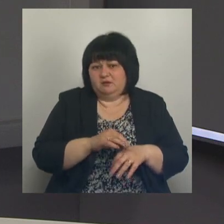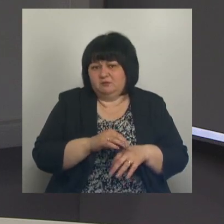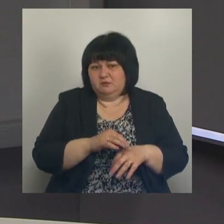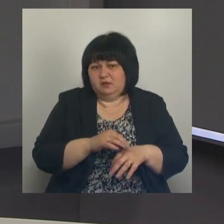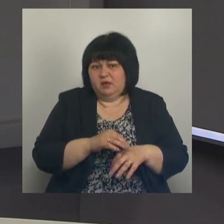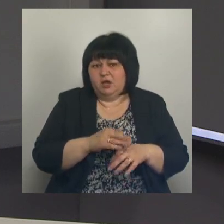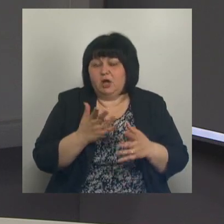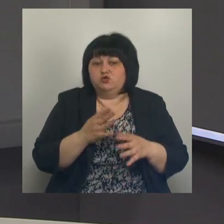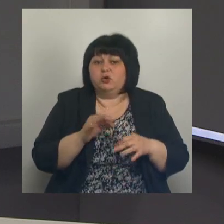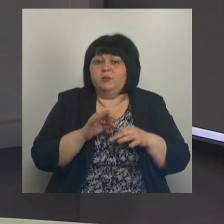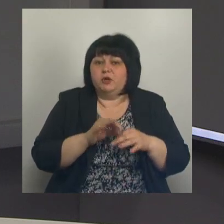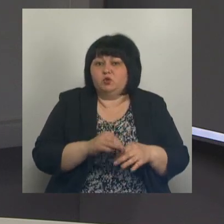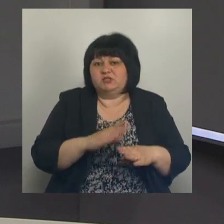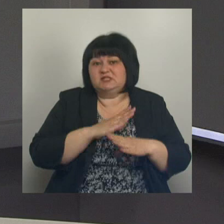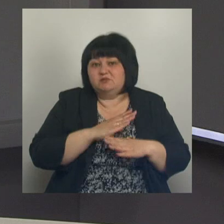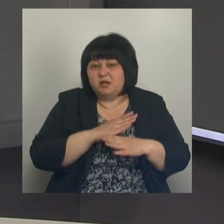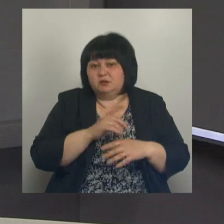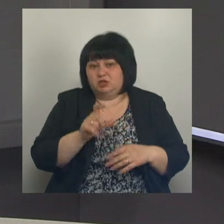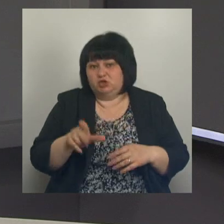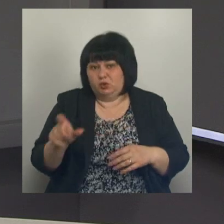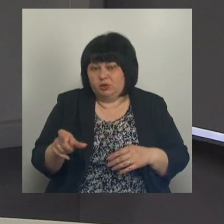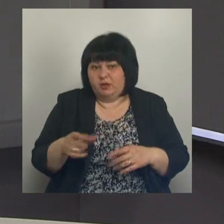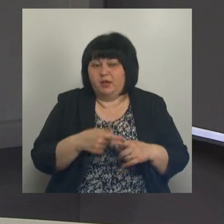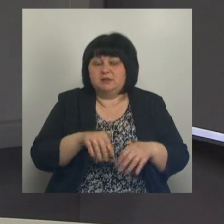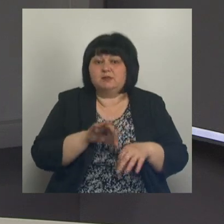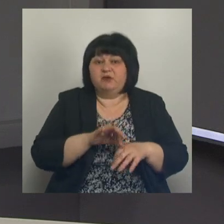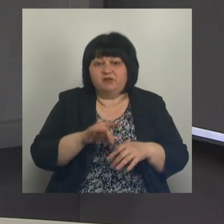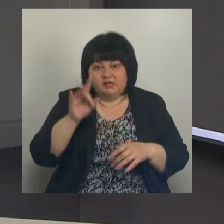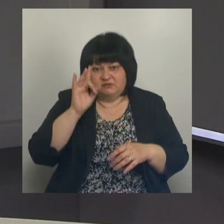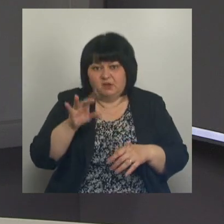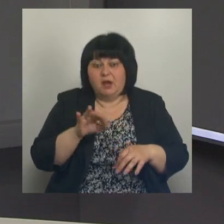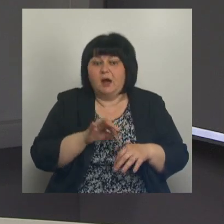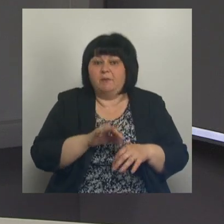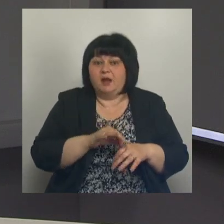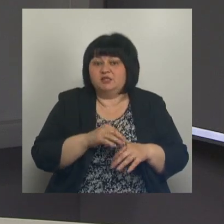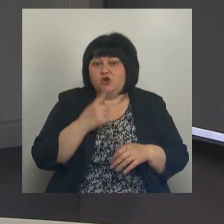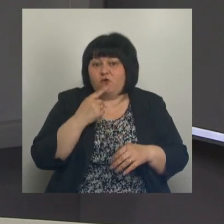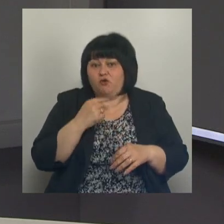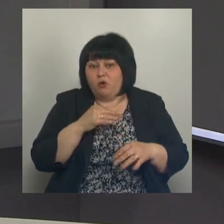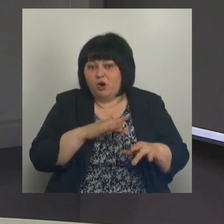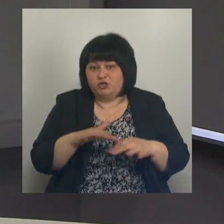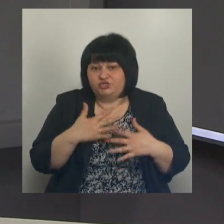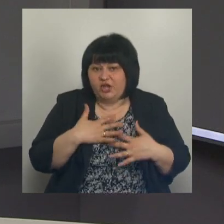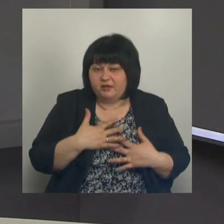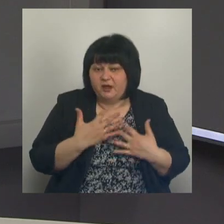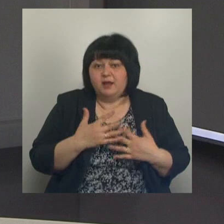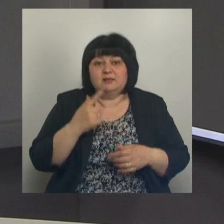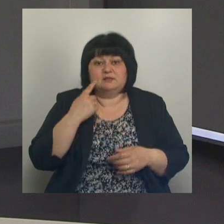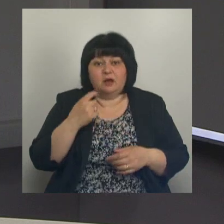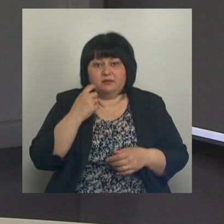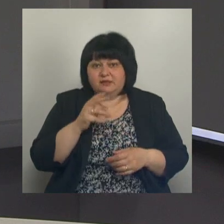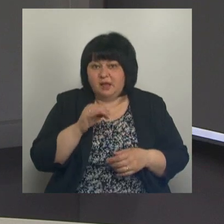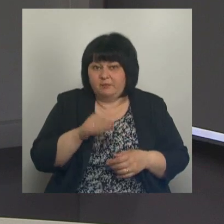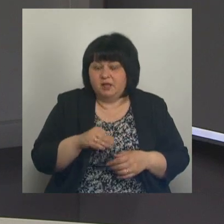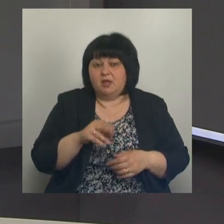процент в смертность граждан Российской Федерации. Эти заболевания известны. Это болезни системы кровообращения, это сахарный диабет,